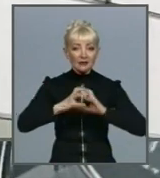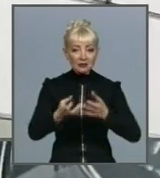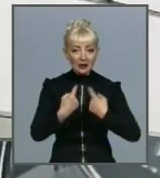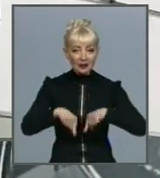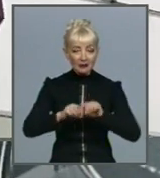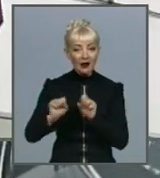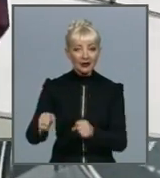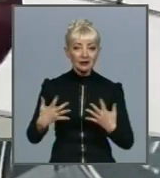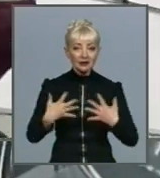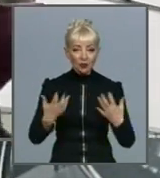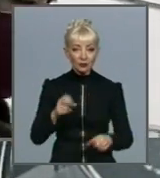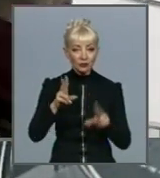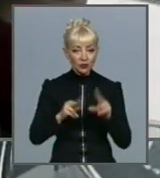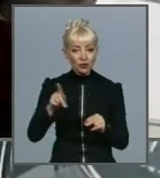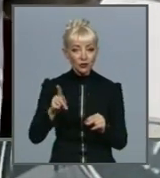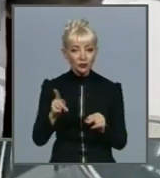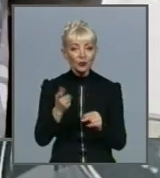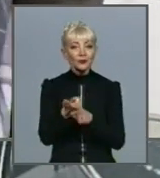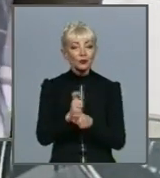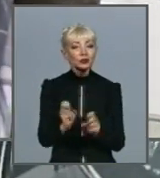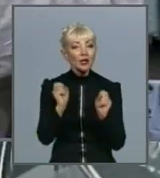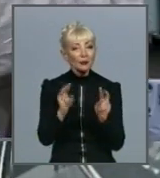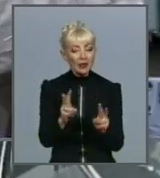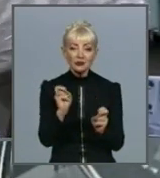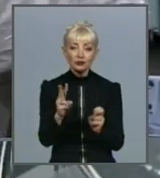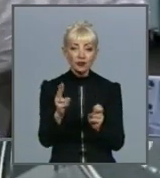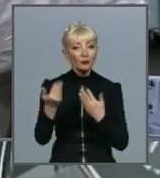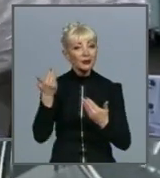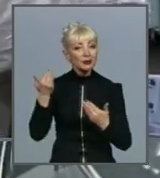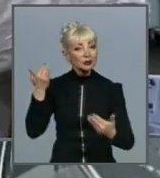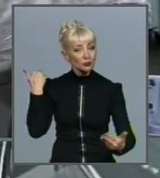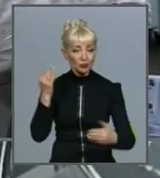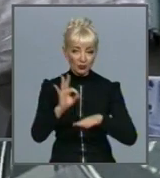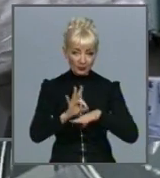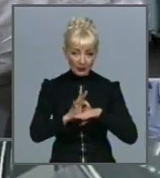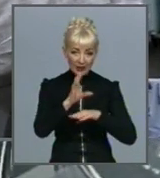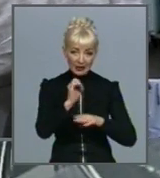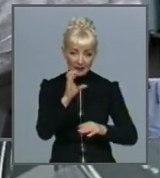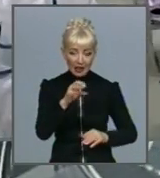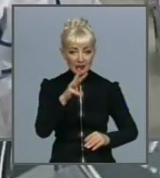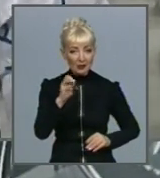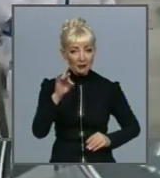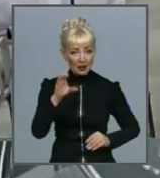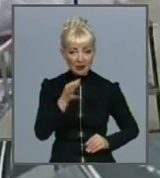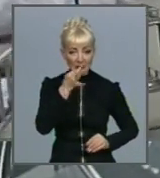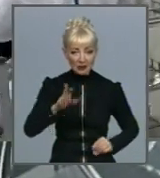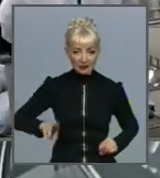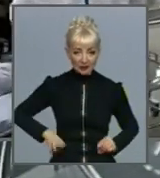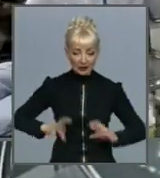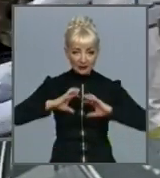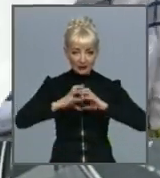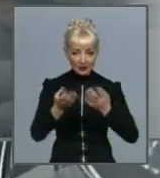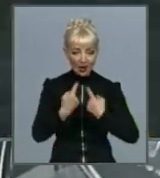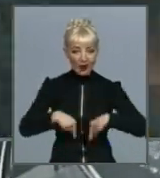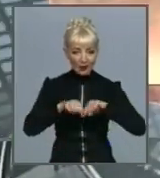він менш небезпечний, ніж його попередники – SARS і MERS. Про це повідомив директор Всесвітньої організації охорони